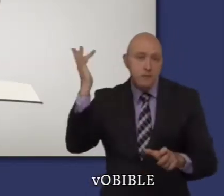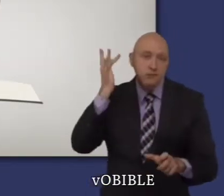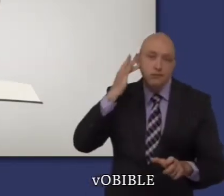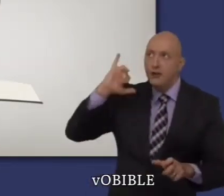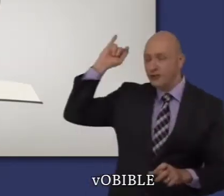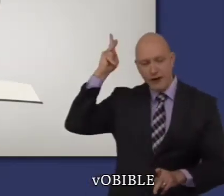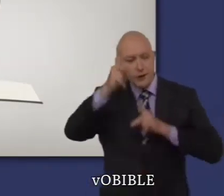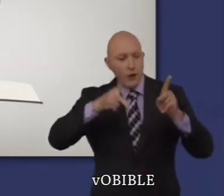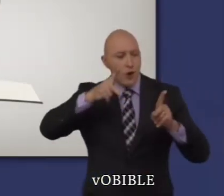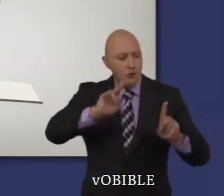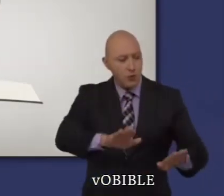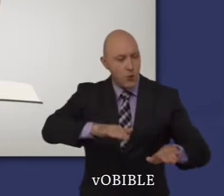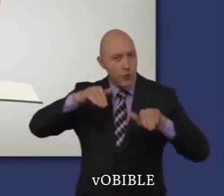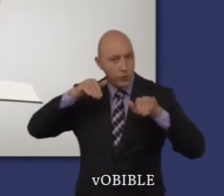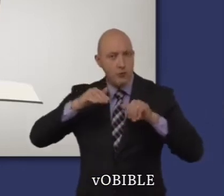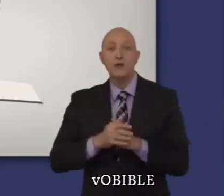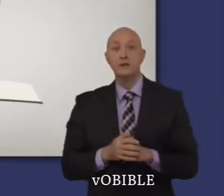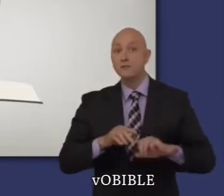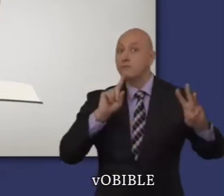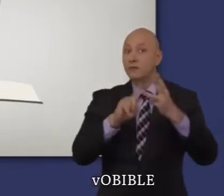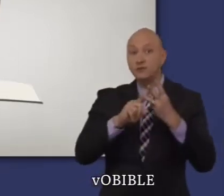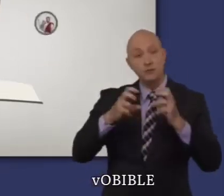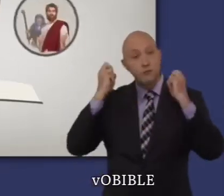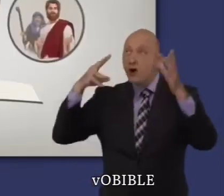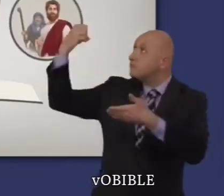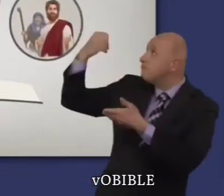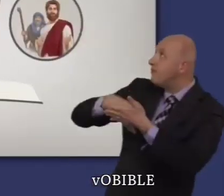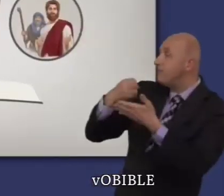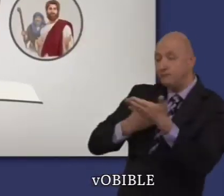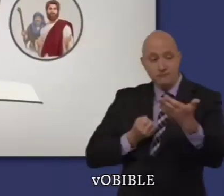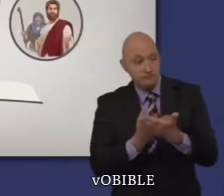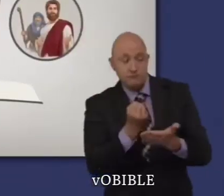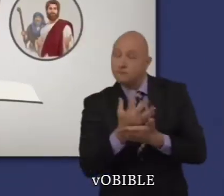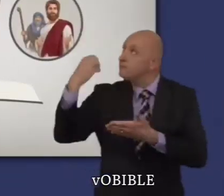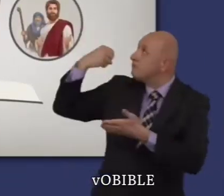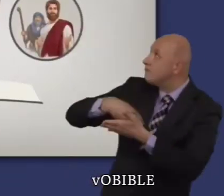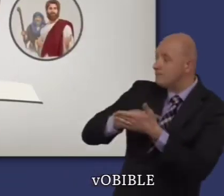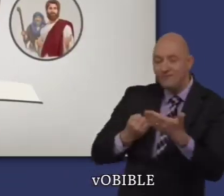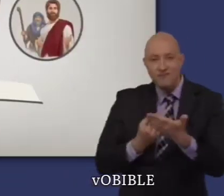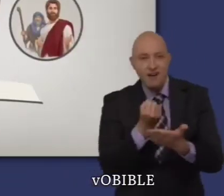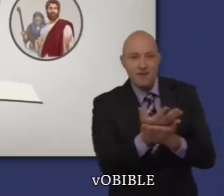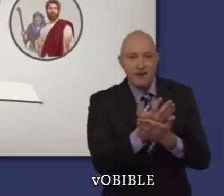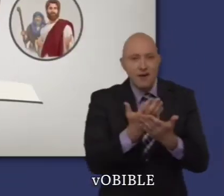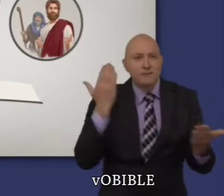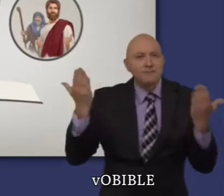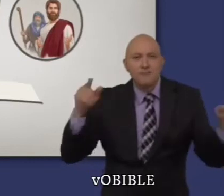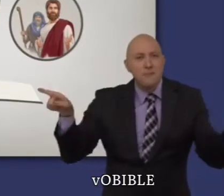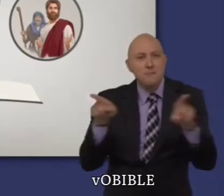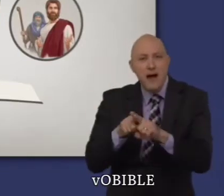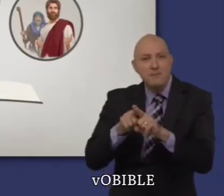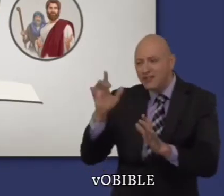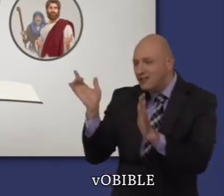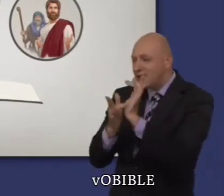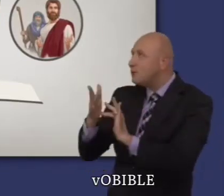mais qu'il la retire à ceux qui lui désobéissent. Et chercher les principes qui se dégagent de la loi de Dieu et que l'on retrouve dans